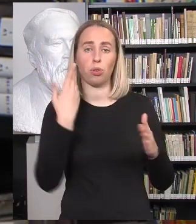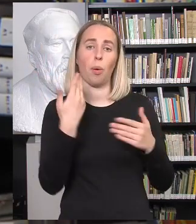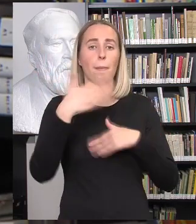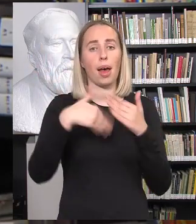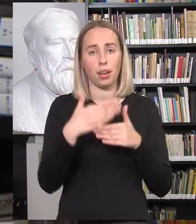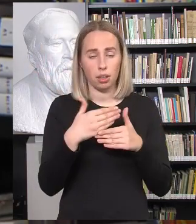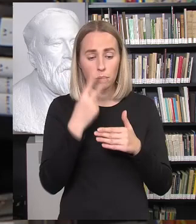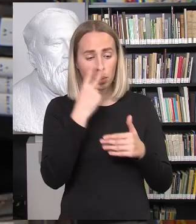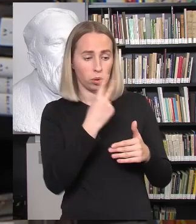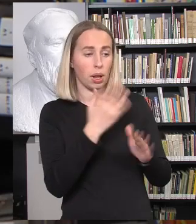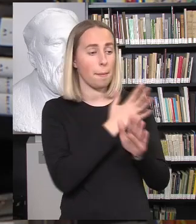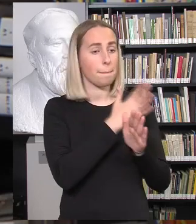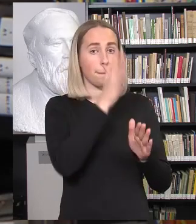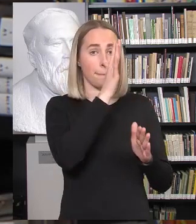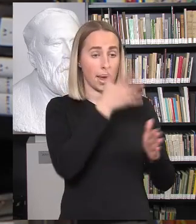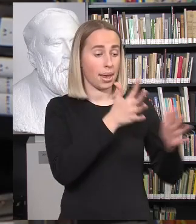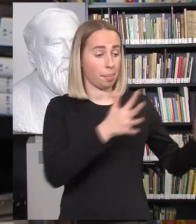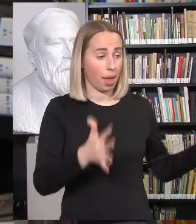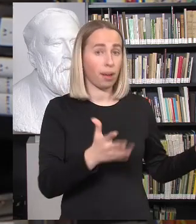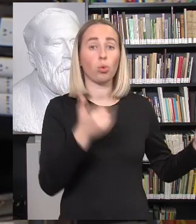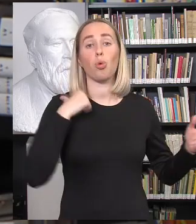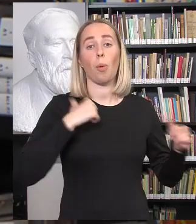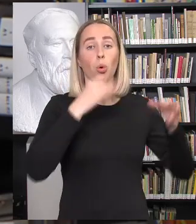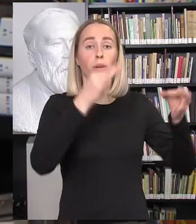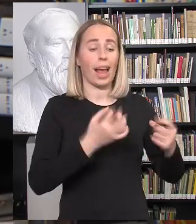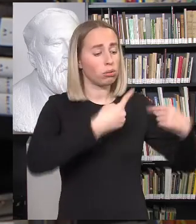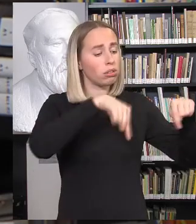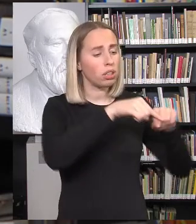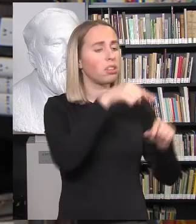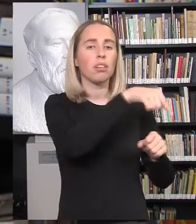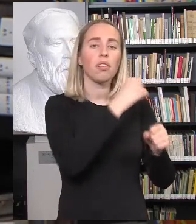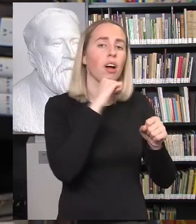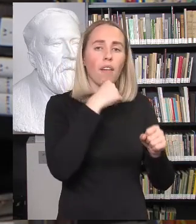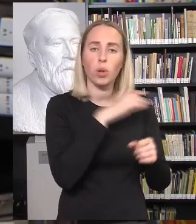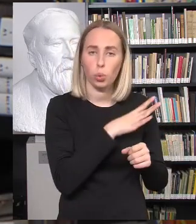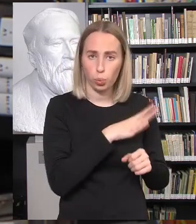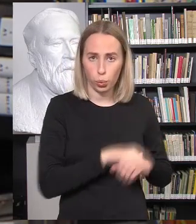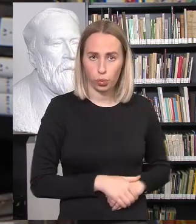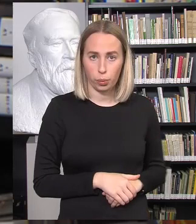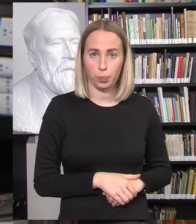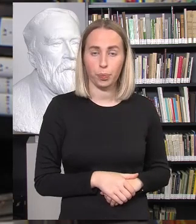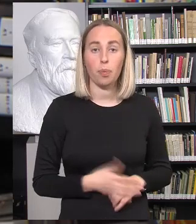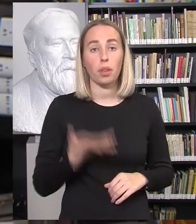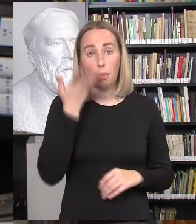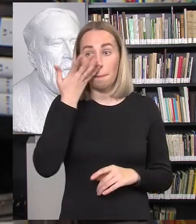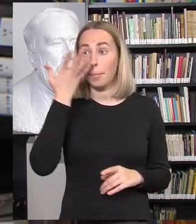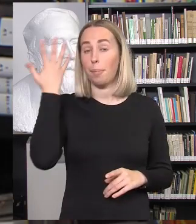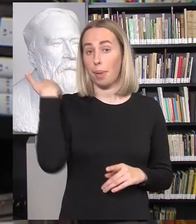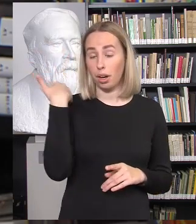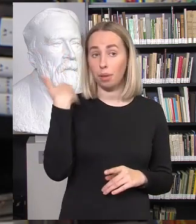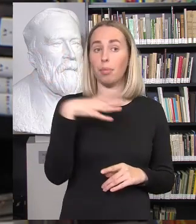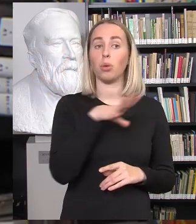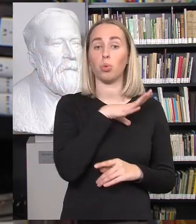yra, kas nuveikta per penkmetį žmogų teisų srityje. Tai vat prieš maždaug penkerius metus Lietuva gavo